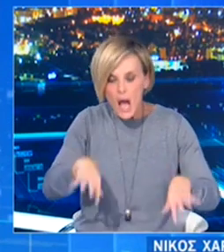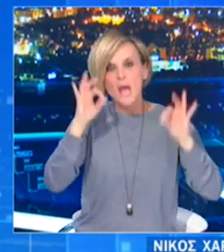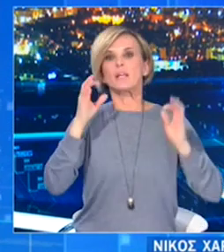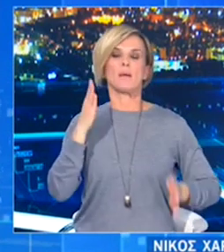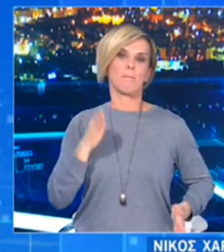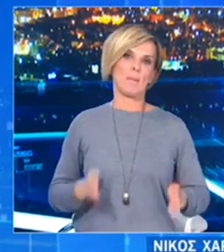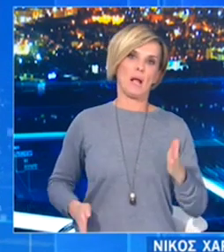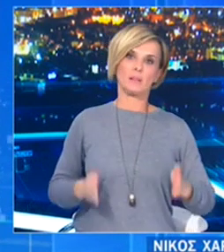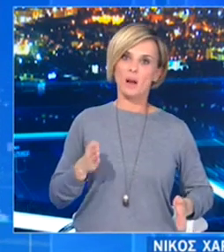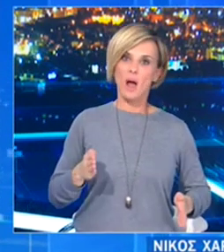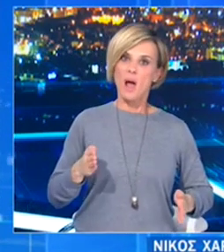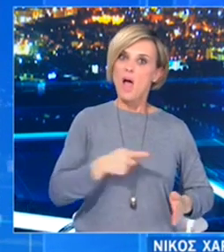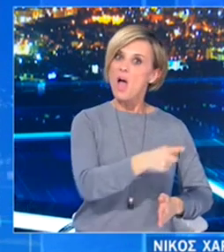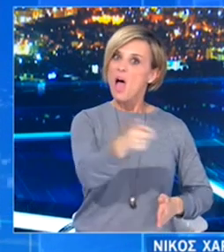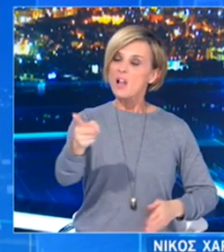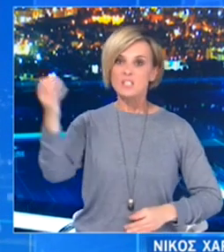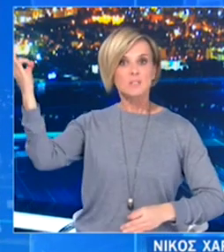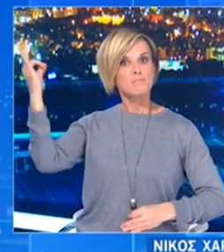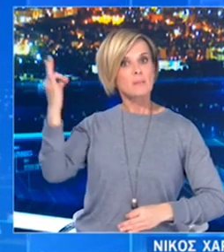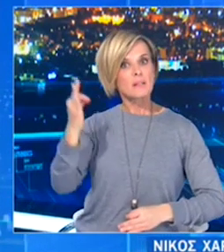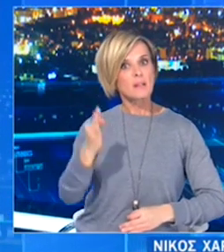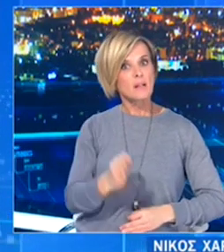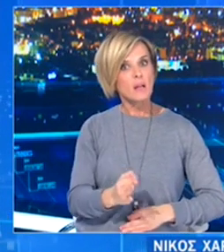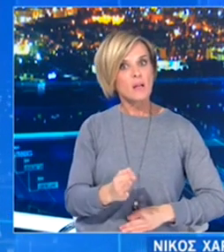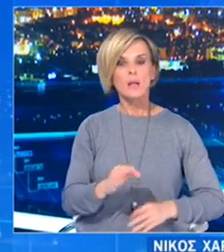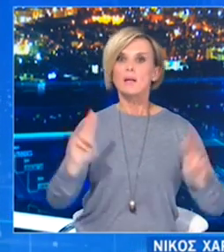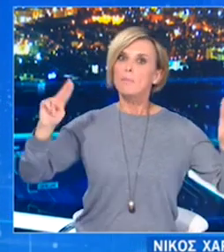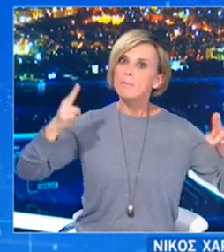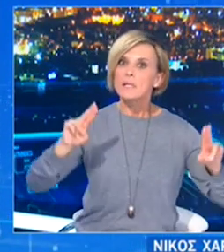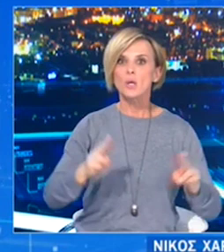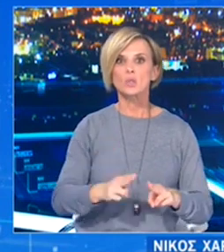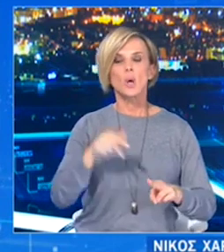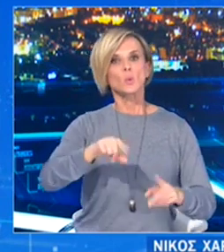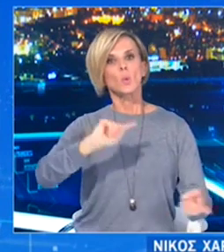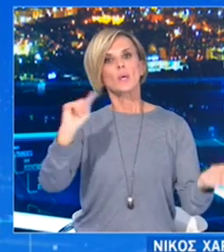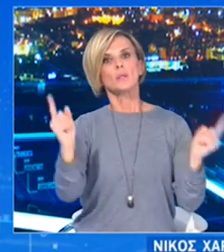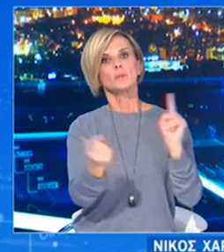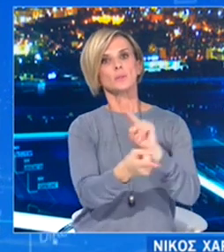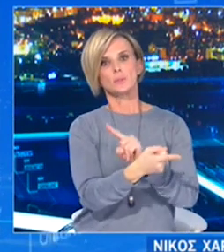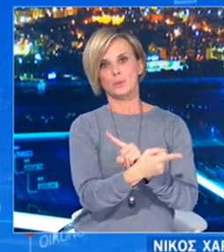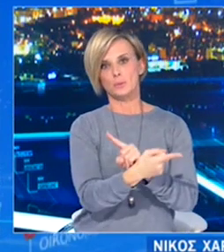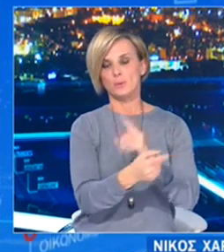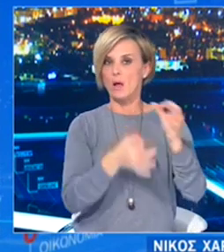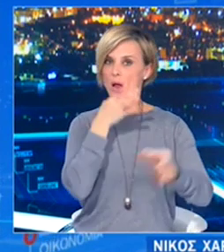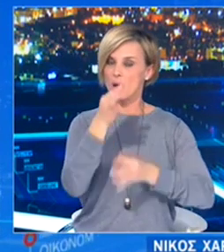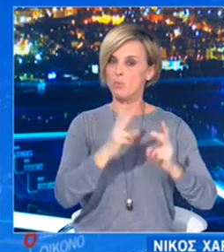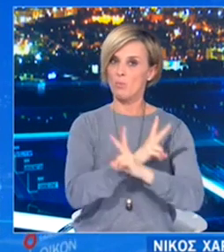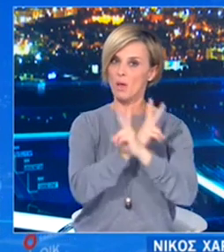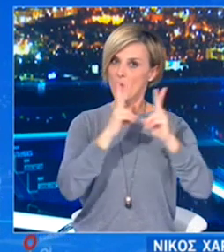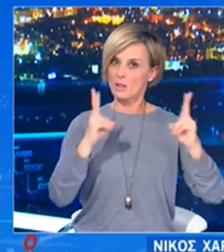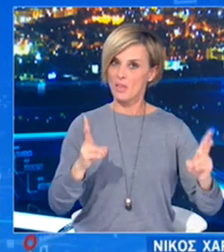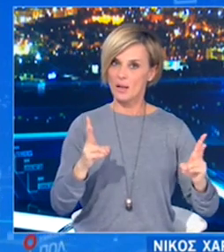χάρη στη συνεπή τήρηση των μέτρων είχε μειωθεί σημαντικά το υγικό φορτίο στις περιοχές αυτές. Πρέπει να είναι ξεκάθαρο ότι σε περίπτωση